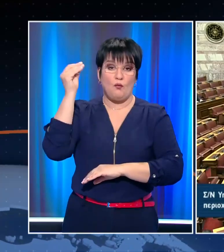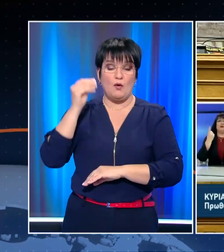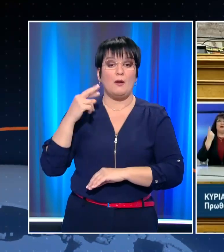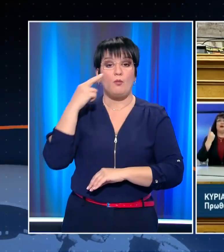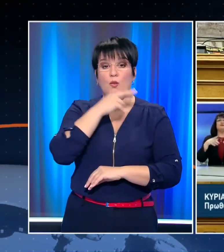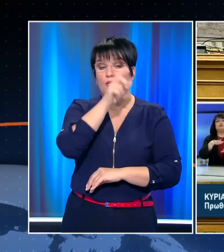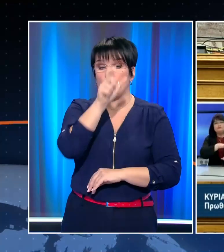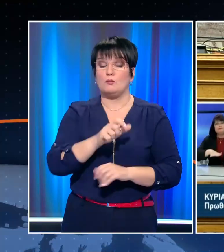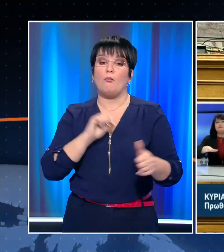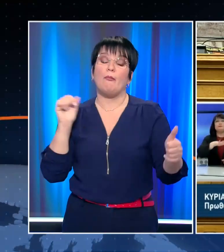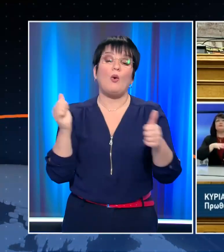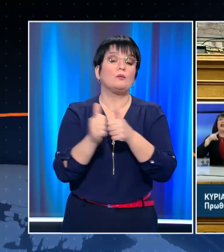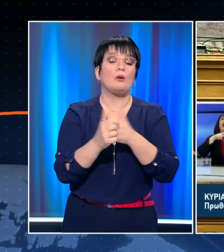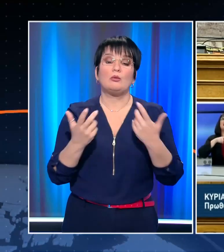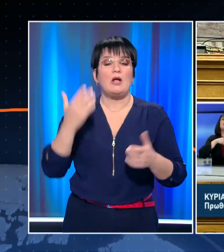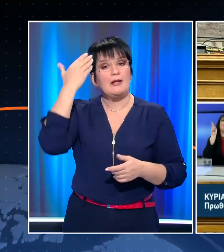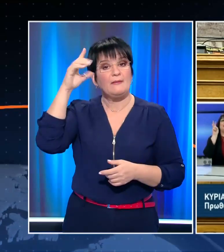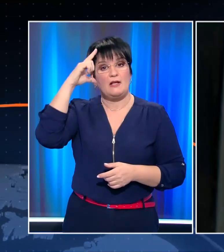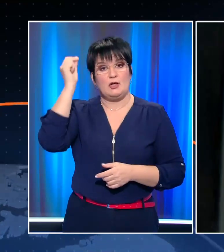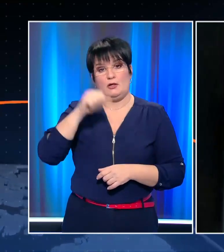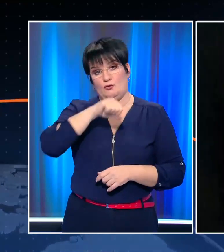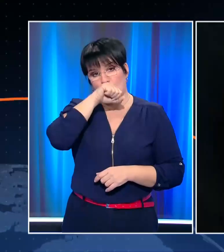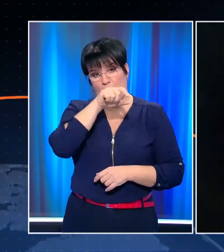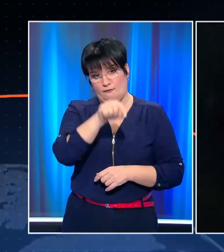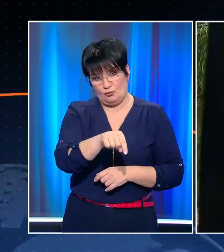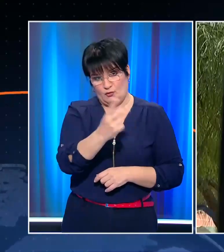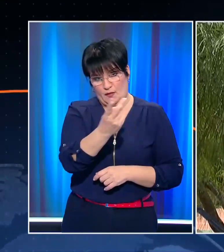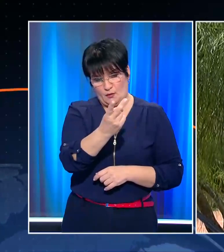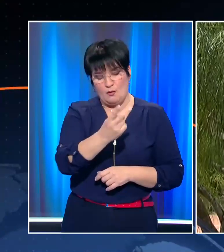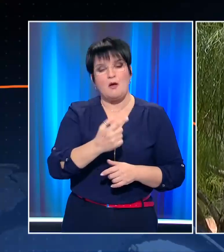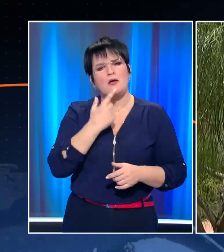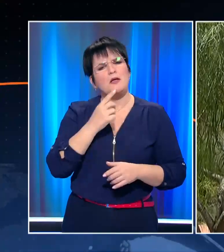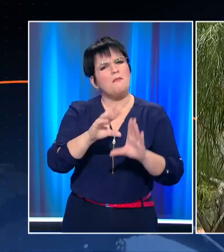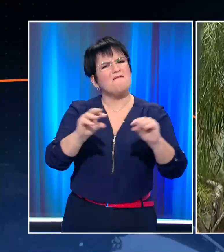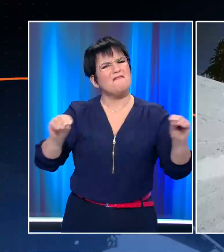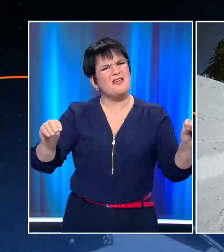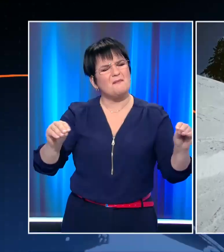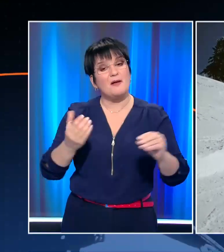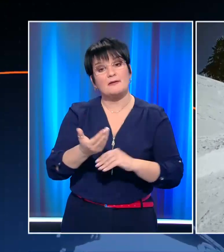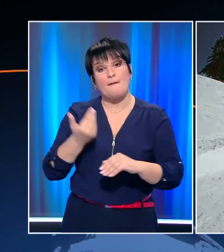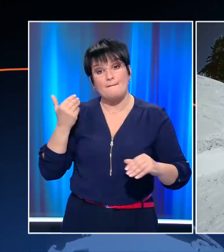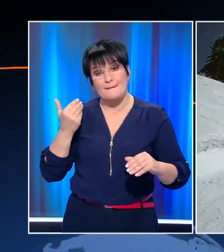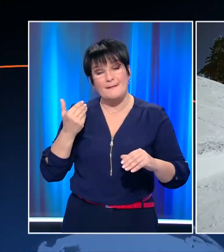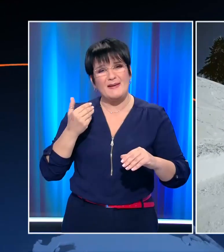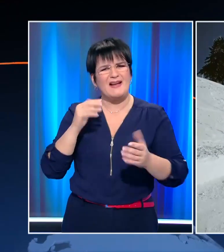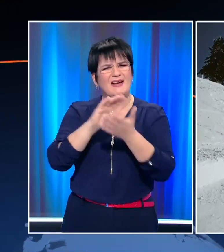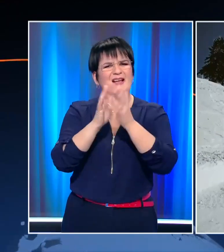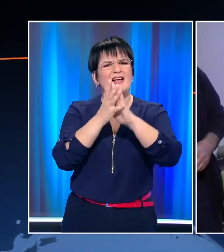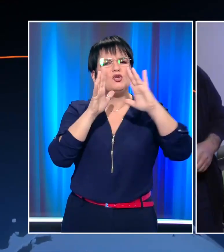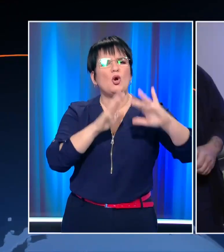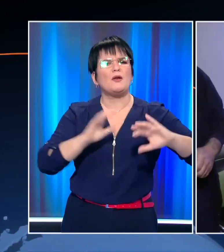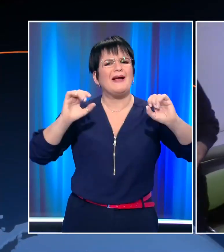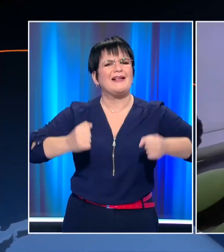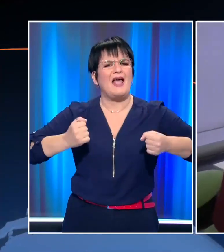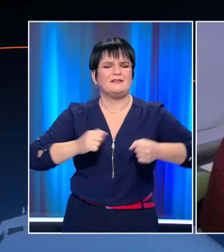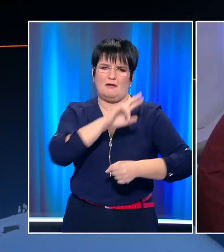χαρακτήρισε προτεραιότητα το άνοιγμα των γυμνασίων και των λυκείων βάζοντας τέλος τα σενάρια που ήθελαν πρώτα τη λειτουργία των χιονοδρομικών κέντρων.